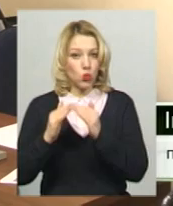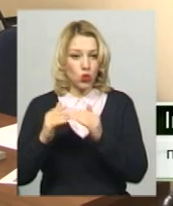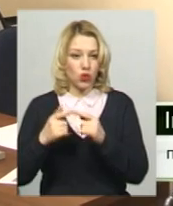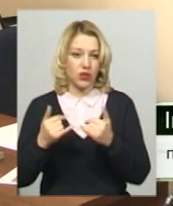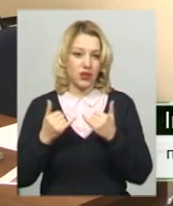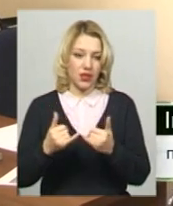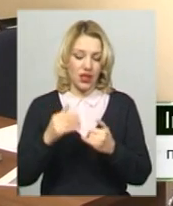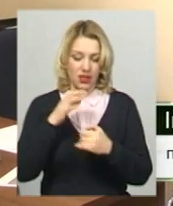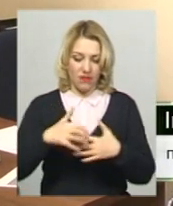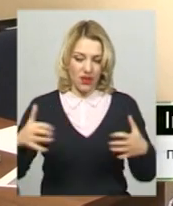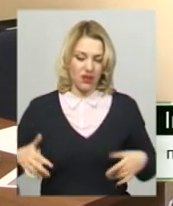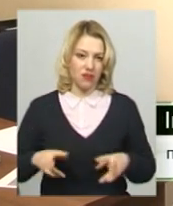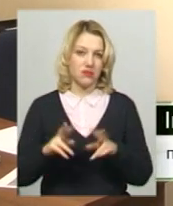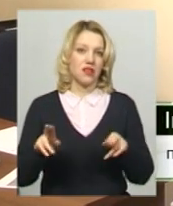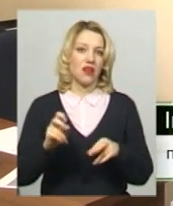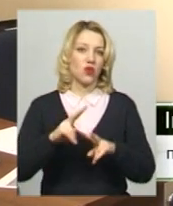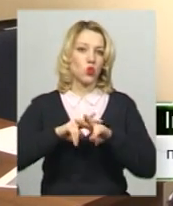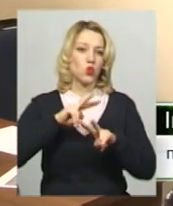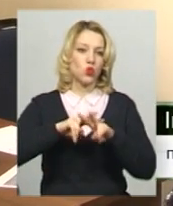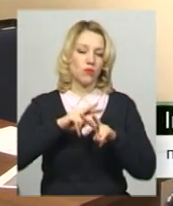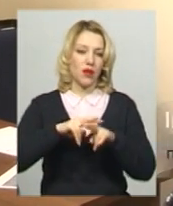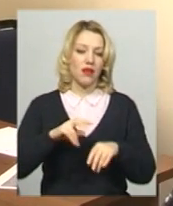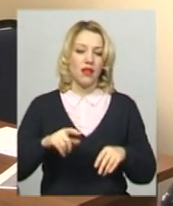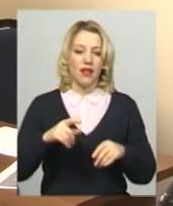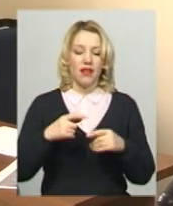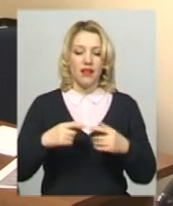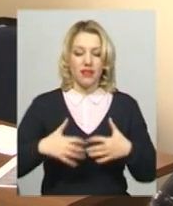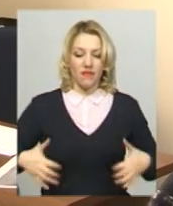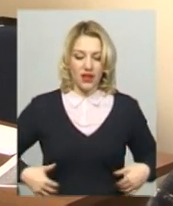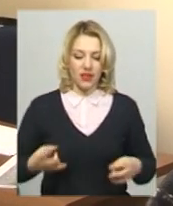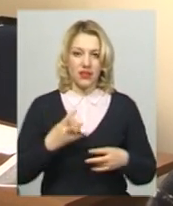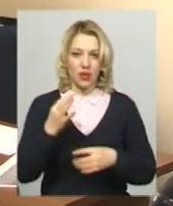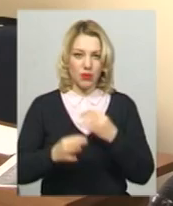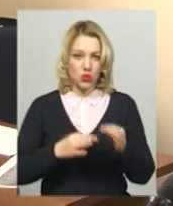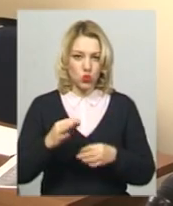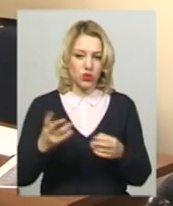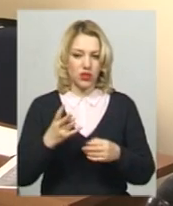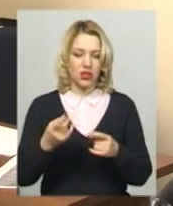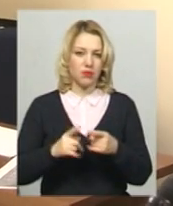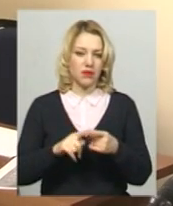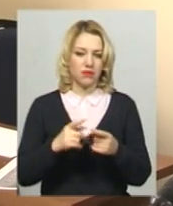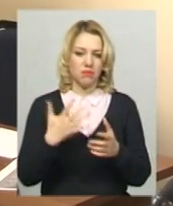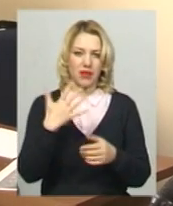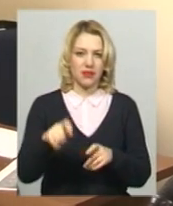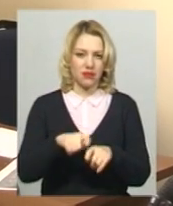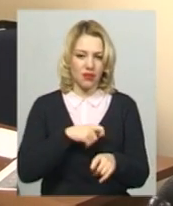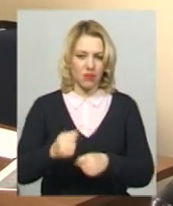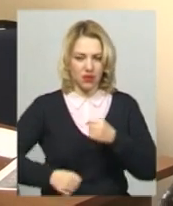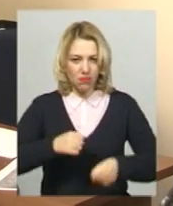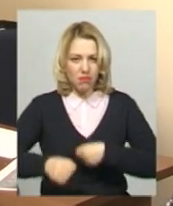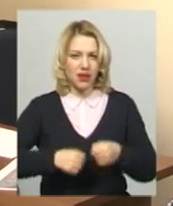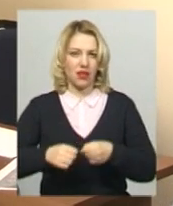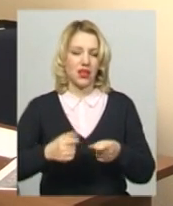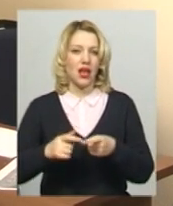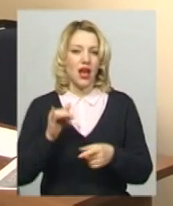тюрма. Для тварини, яка повинна пробігти за сутки порядка десь п'яти кілометрів, і це тоді нормальне буде здоров